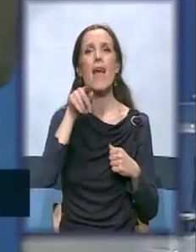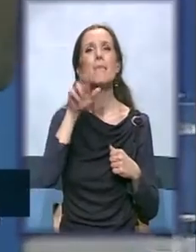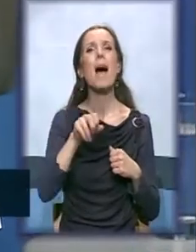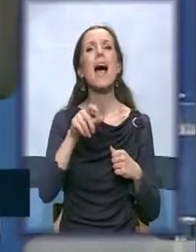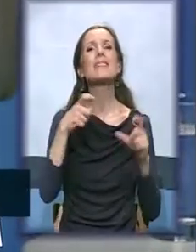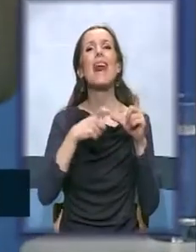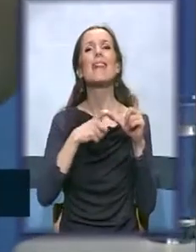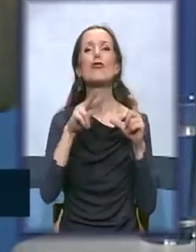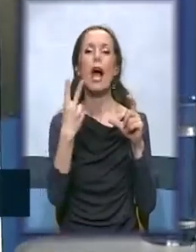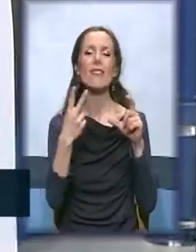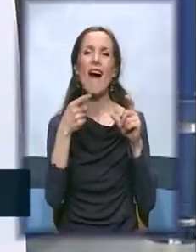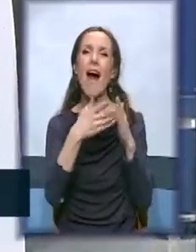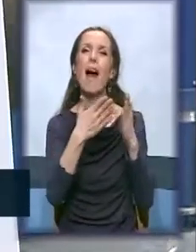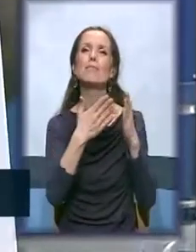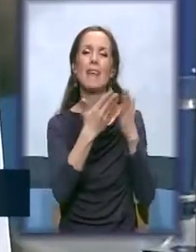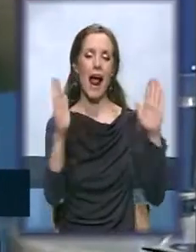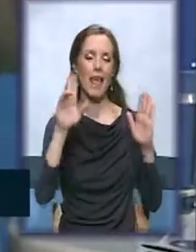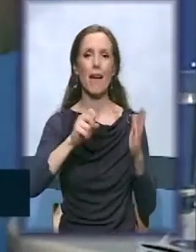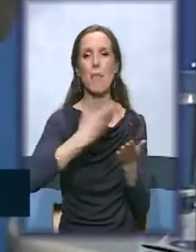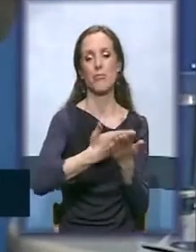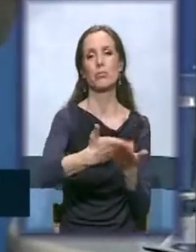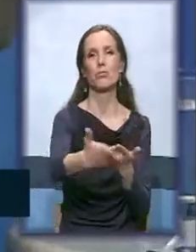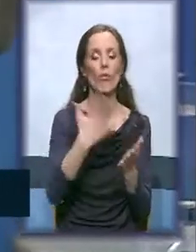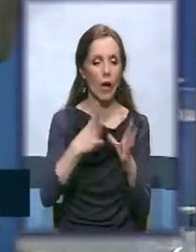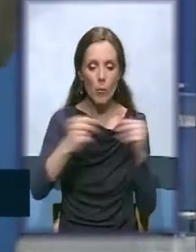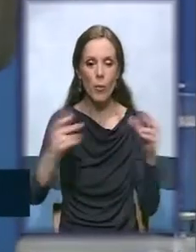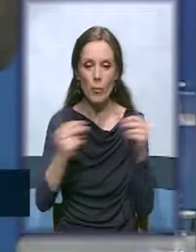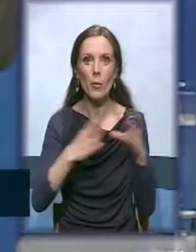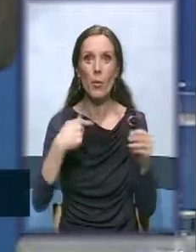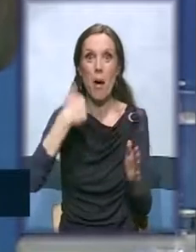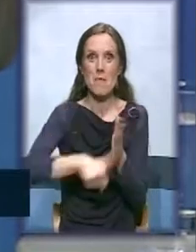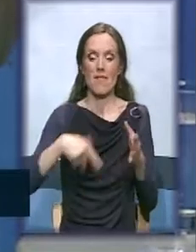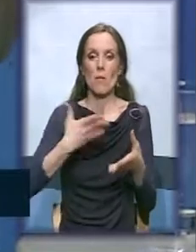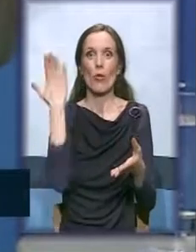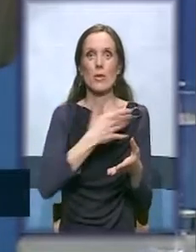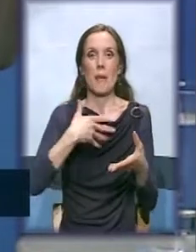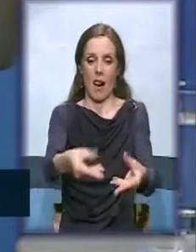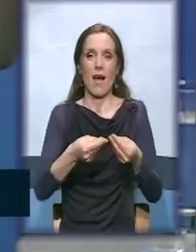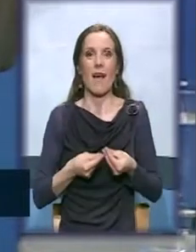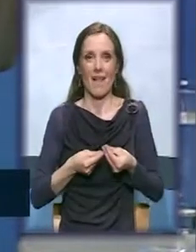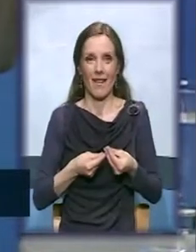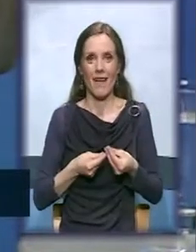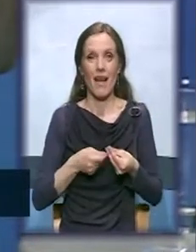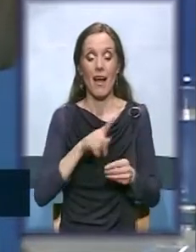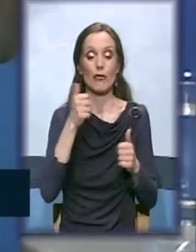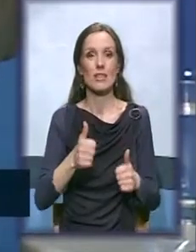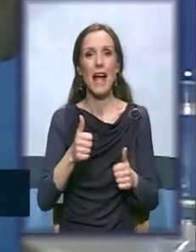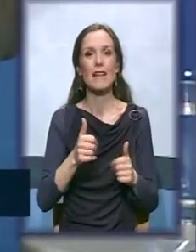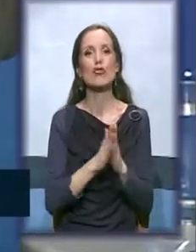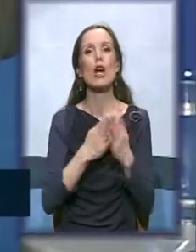Lepo nestaje. Ja nikako da dođem do njega. Evo, prvi put. Da, prvi put. Do sad. Časopis Iskra.